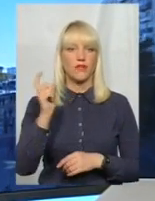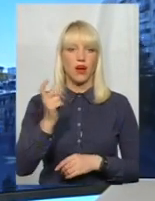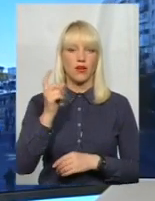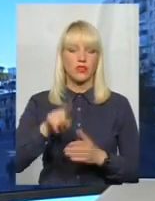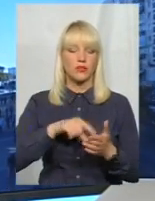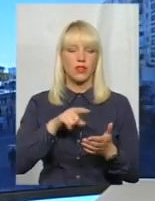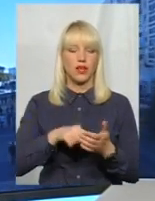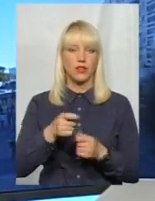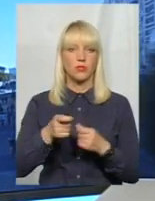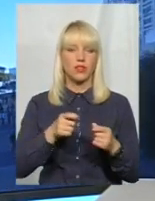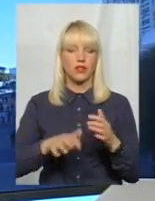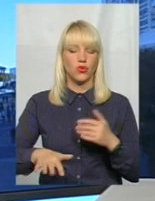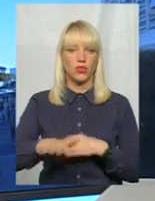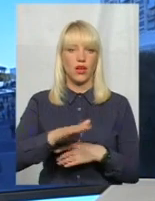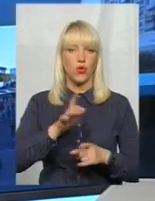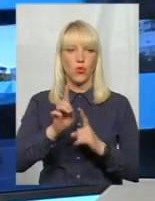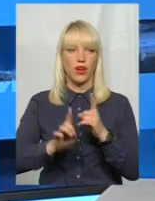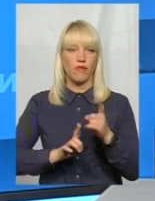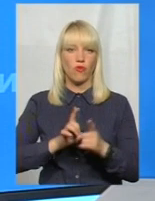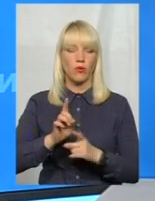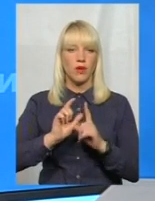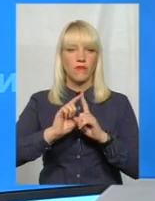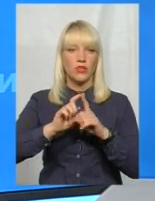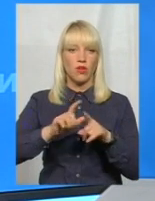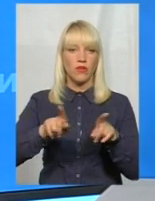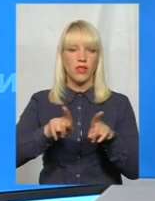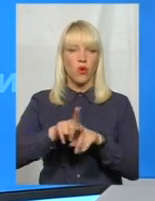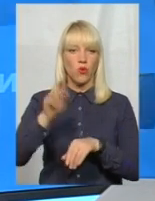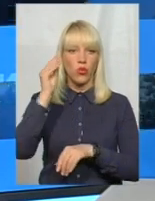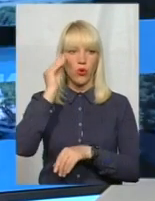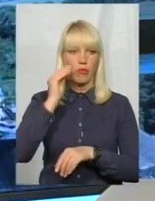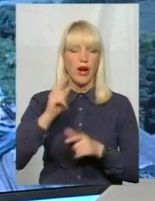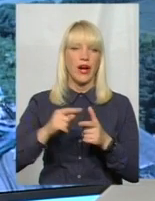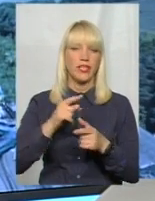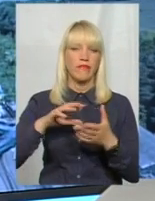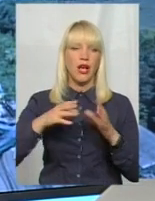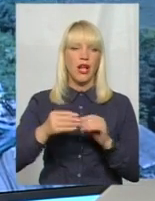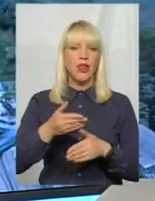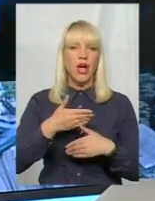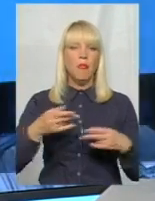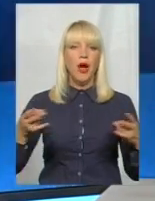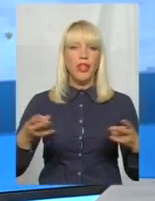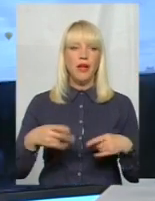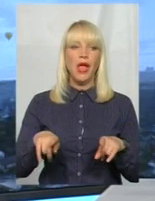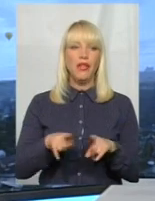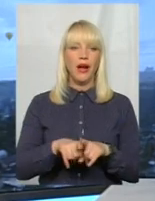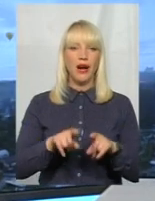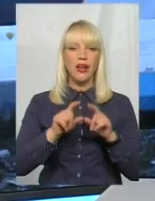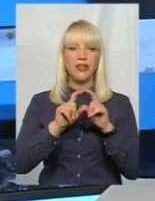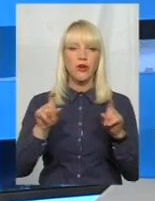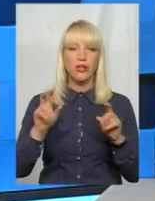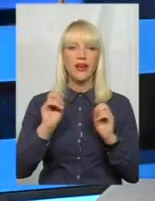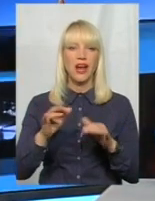питання адміністративно-тернаційної реформи ми висловлював таку думку, що, а чи взагалі потрібна нам така структура, як